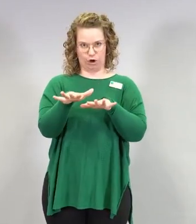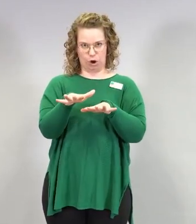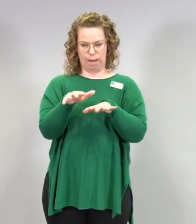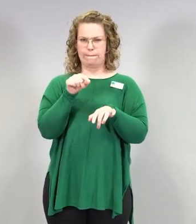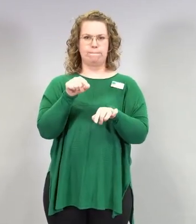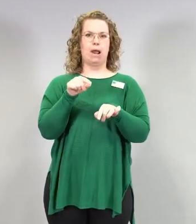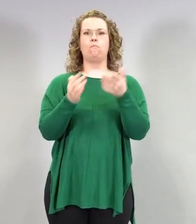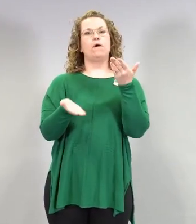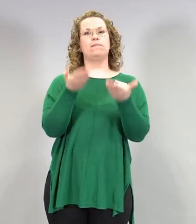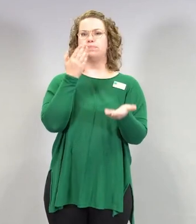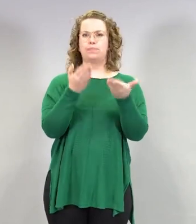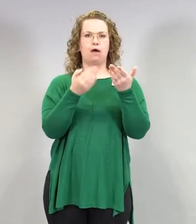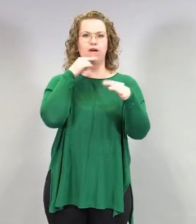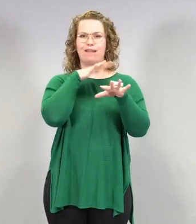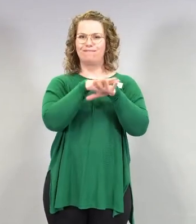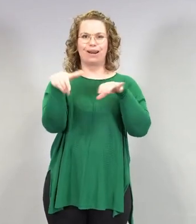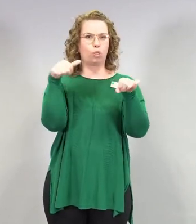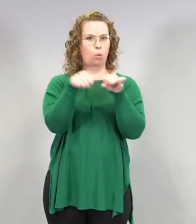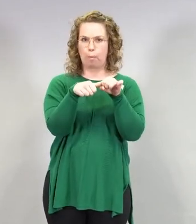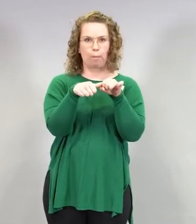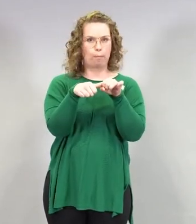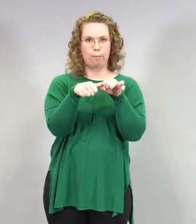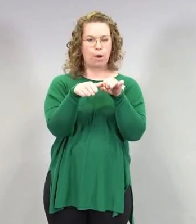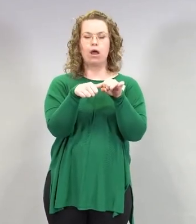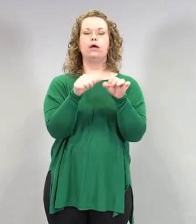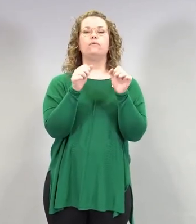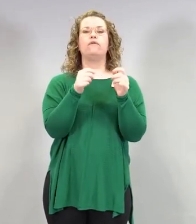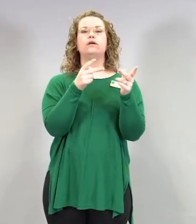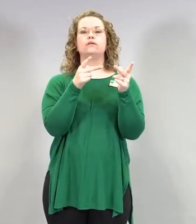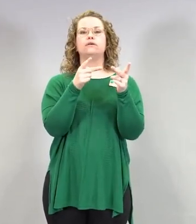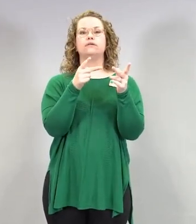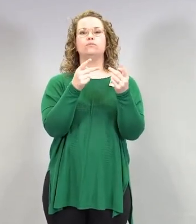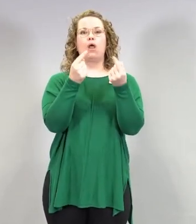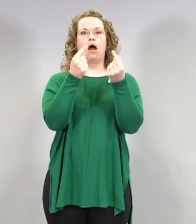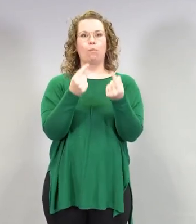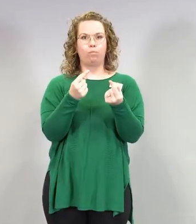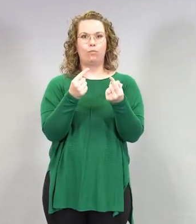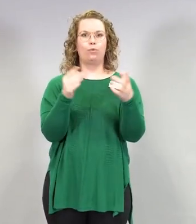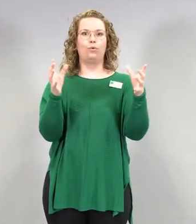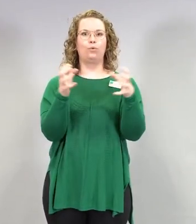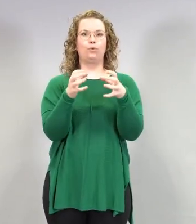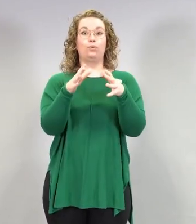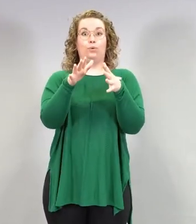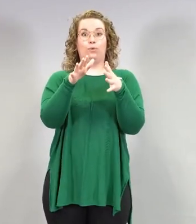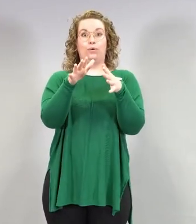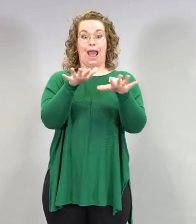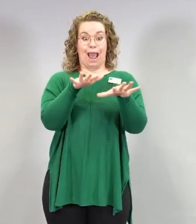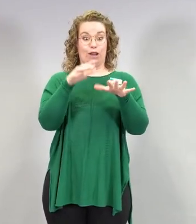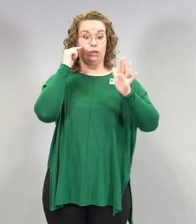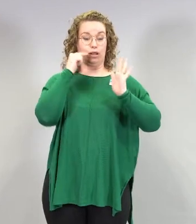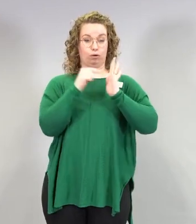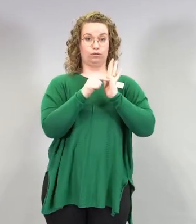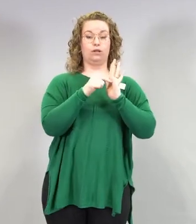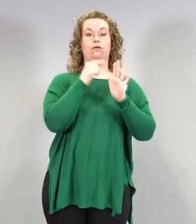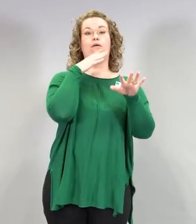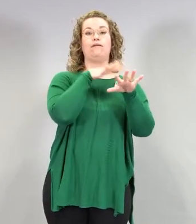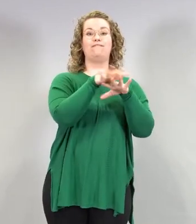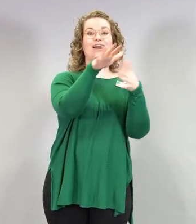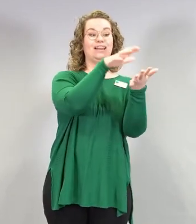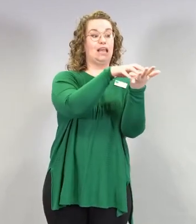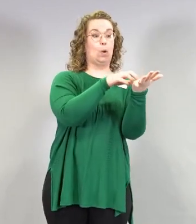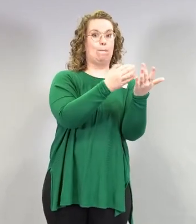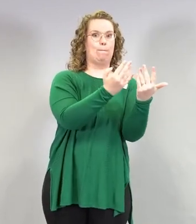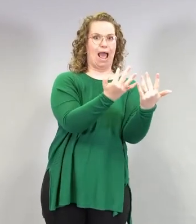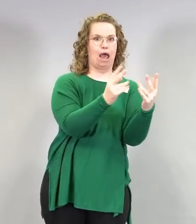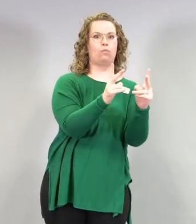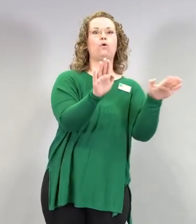sellainen hyytymishäiriö, jossa nähdään myöskin verihiutaleitten alhaisuutta. Ja tätä